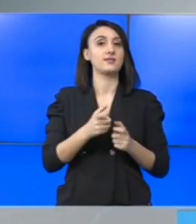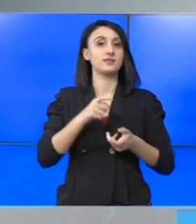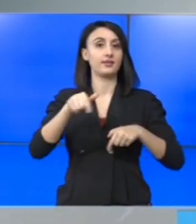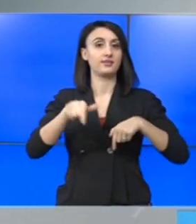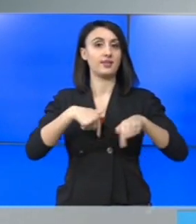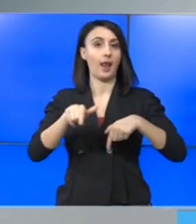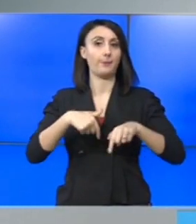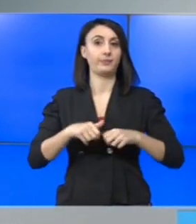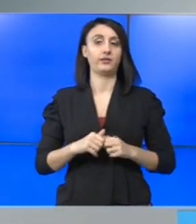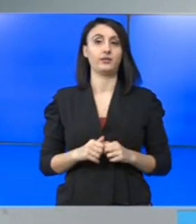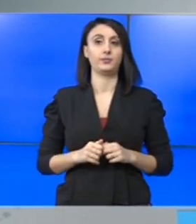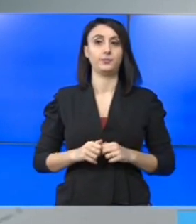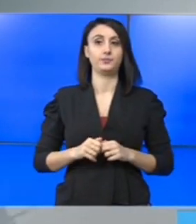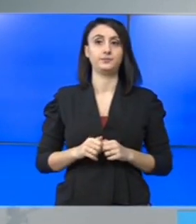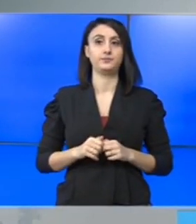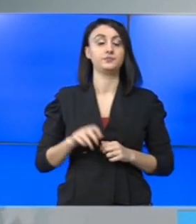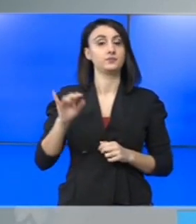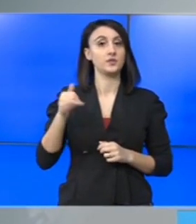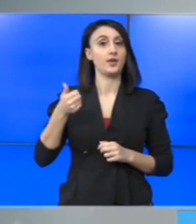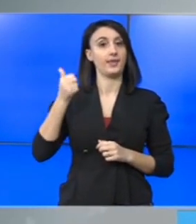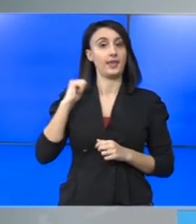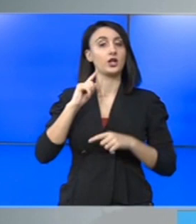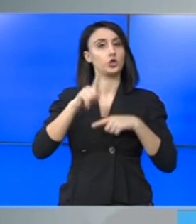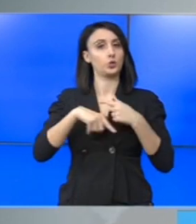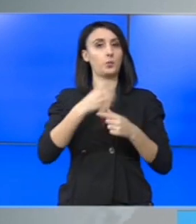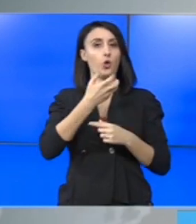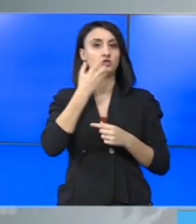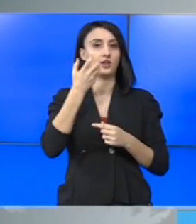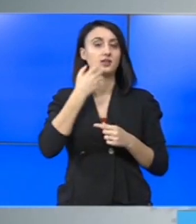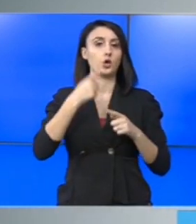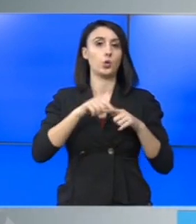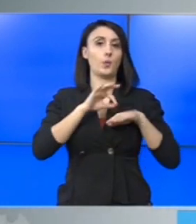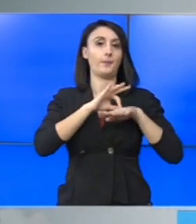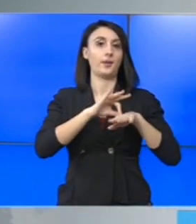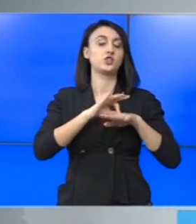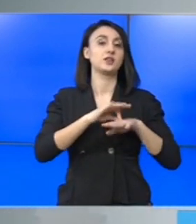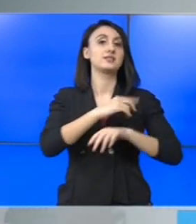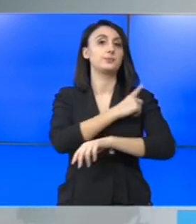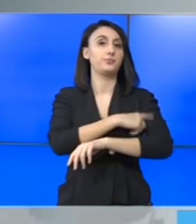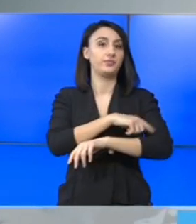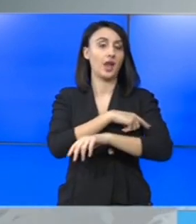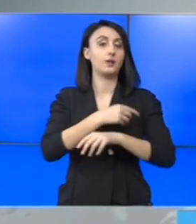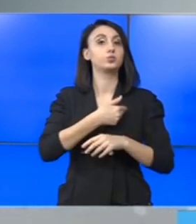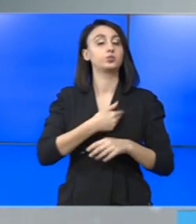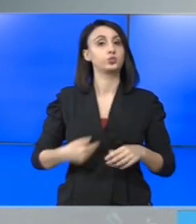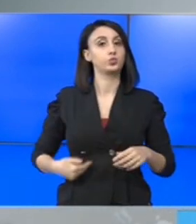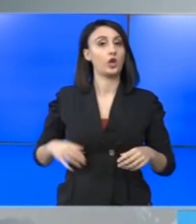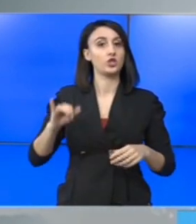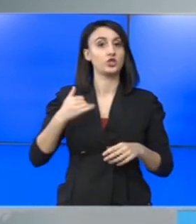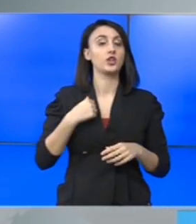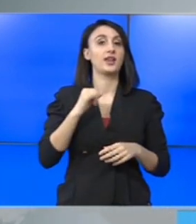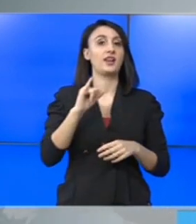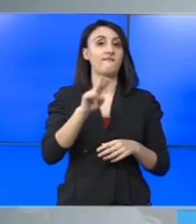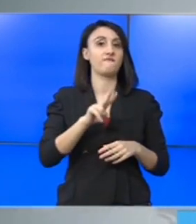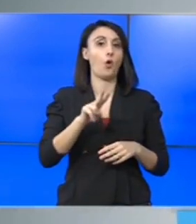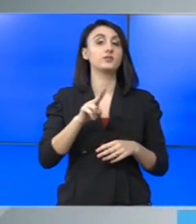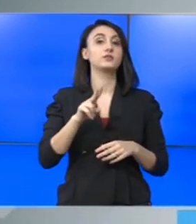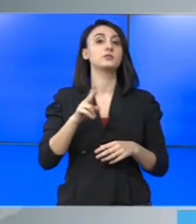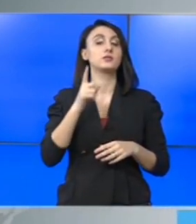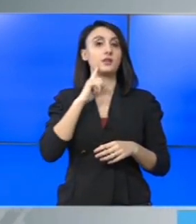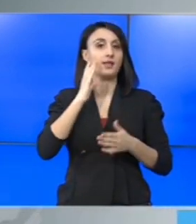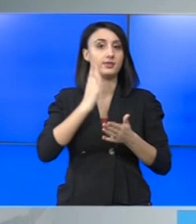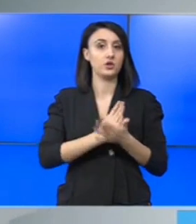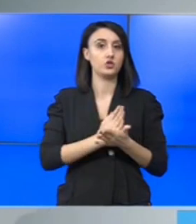mobile de terapie intensivă, iar ieri, în urma unei ședințe cu managerii spitalelor din București și din județul Ilfov, s-a